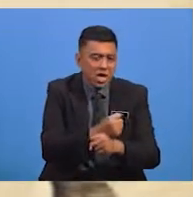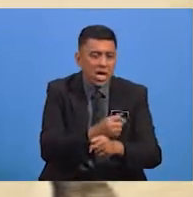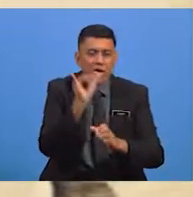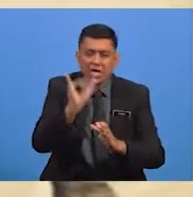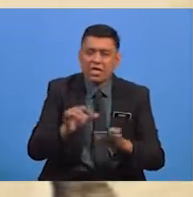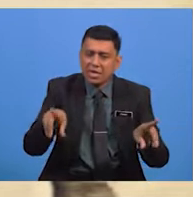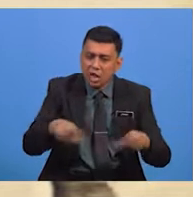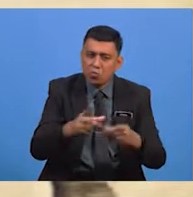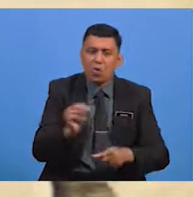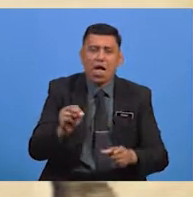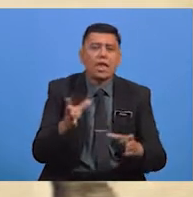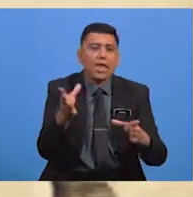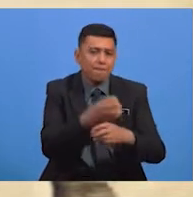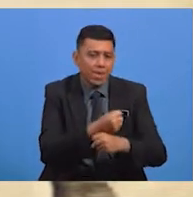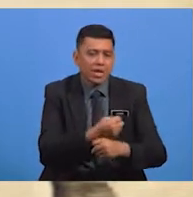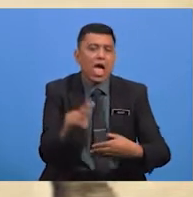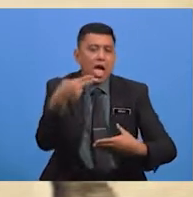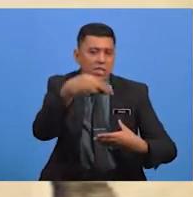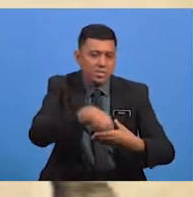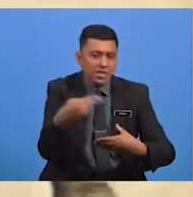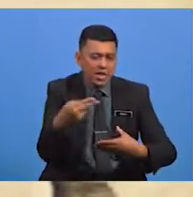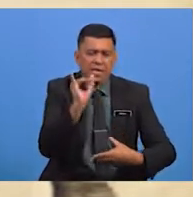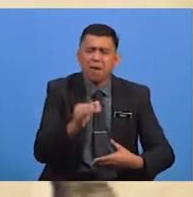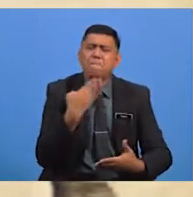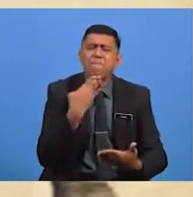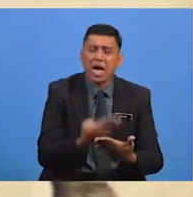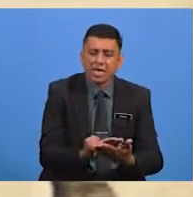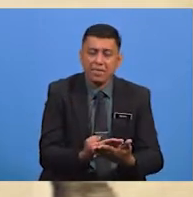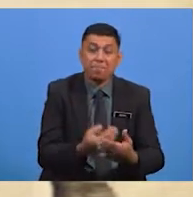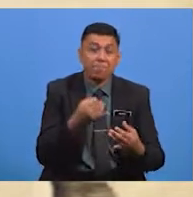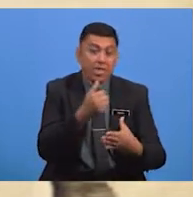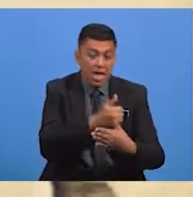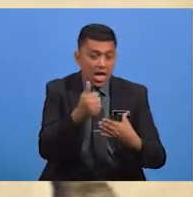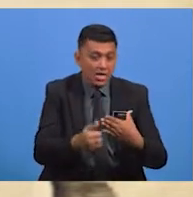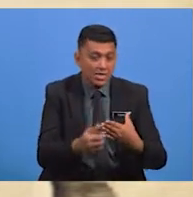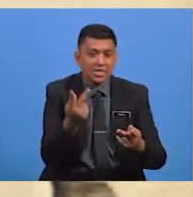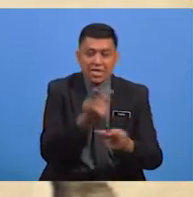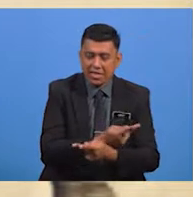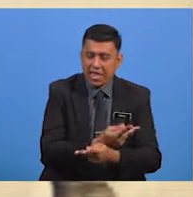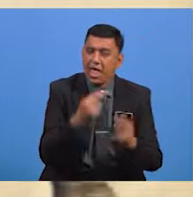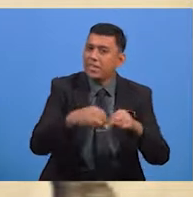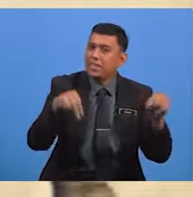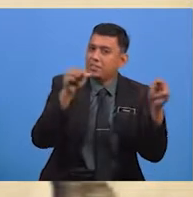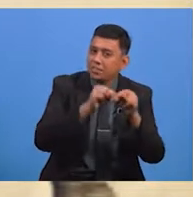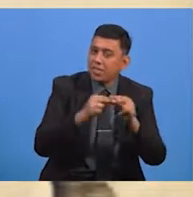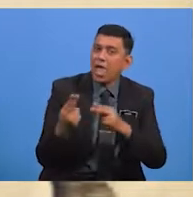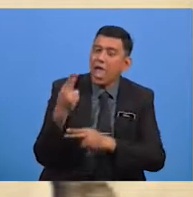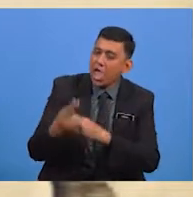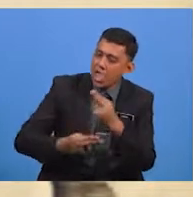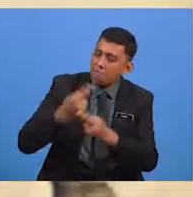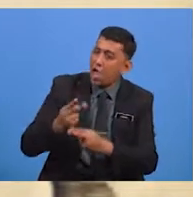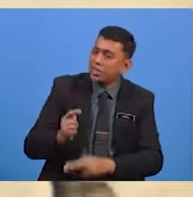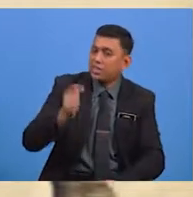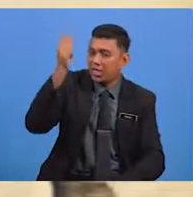dilakukan Memperoleh Hasil Yang Baik Akhir Sekali Daripada Nilai Hemah